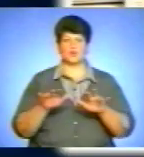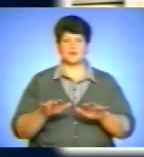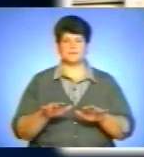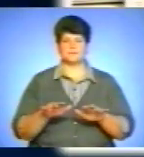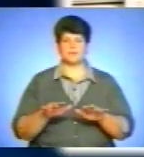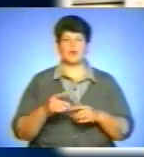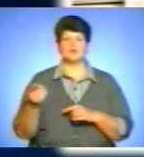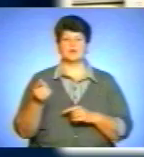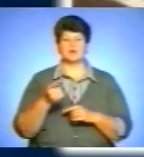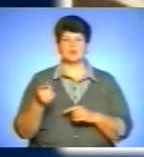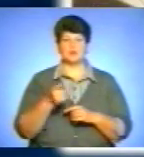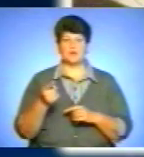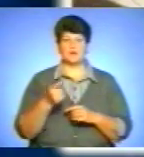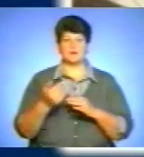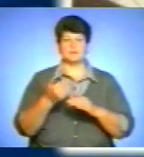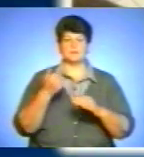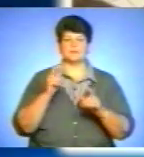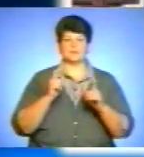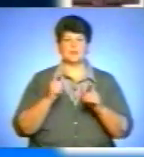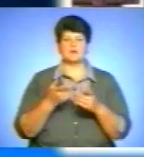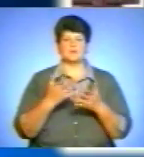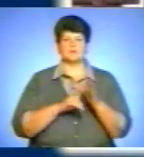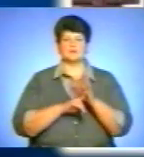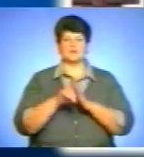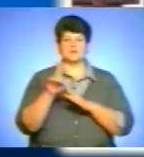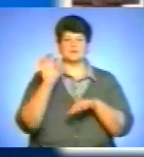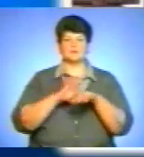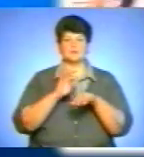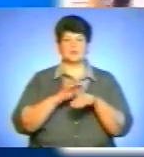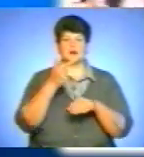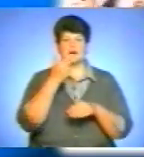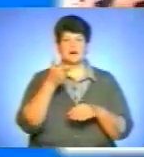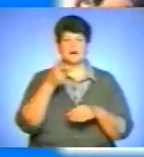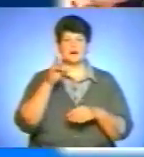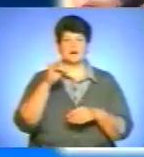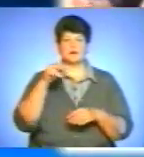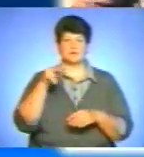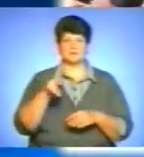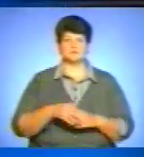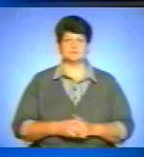У Тернополі перетепідемічний період захворюваності на ГРВІ та грип, стверджують фахівці.